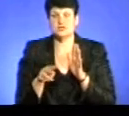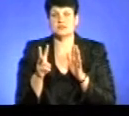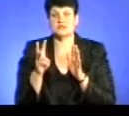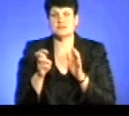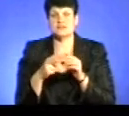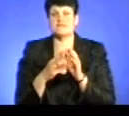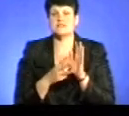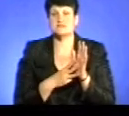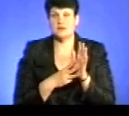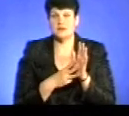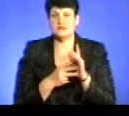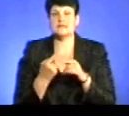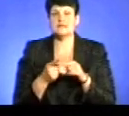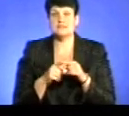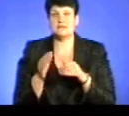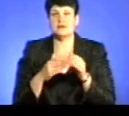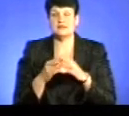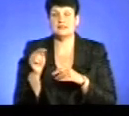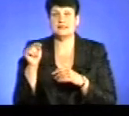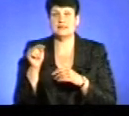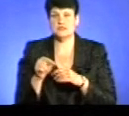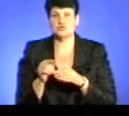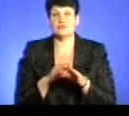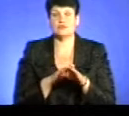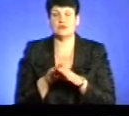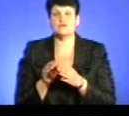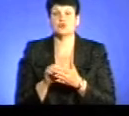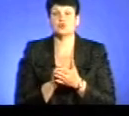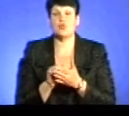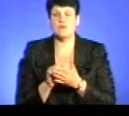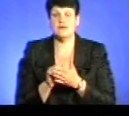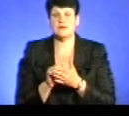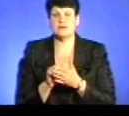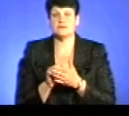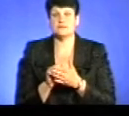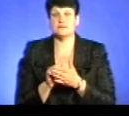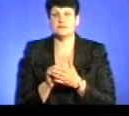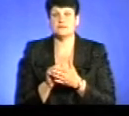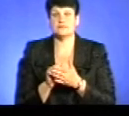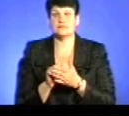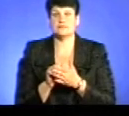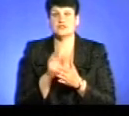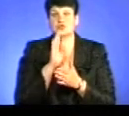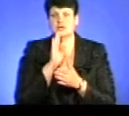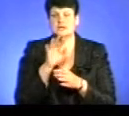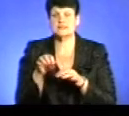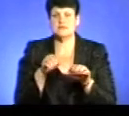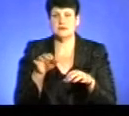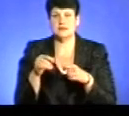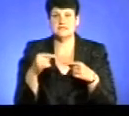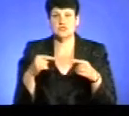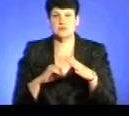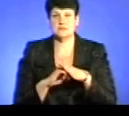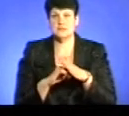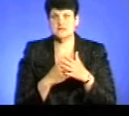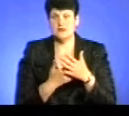документів. Це практично тисячу виконавчих документів. Жінки відкликали з тих чи інших підстав,